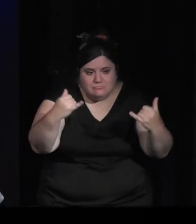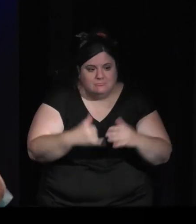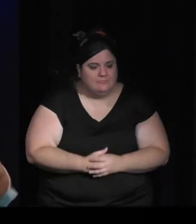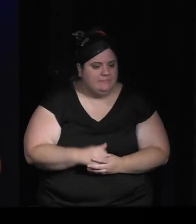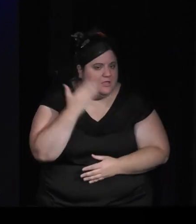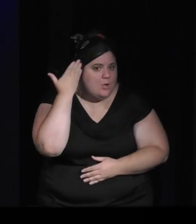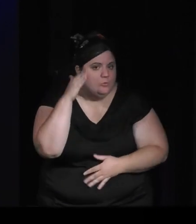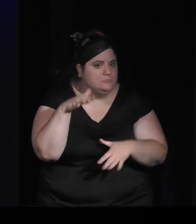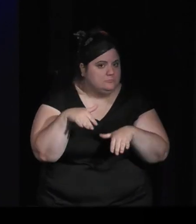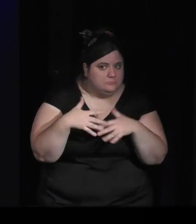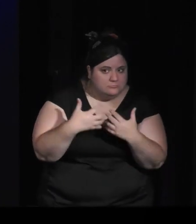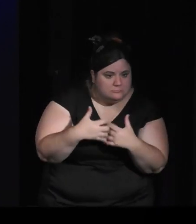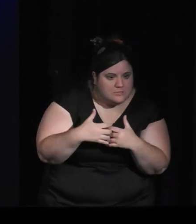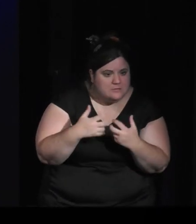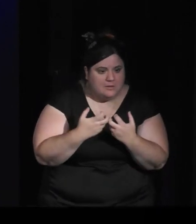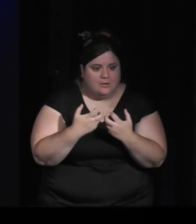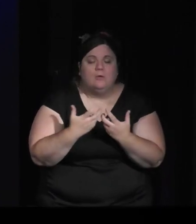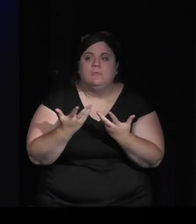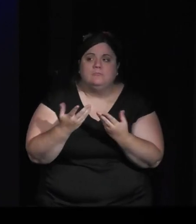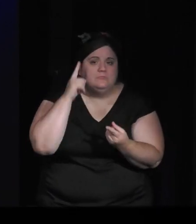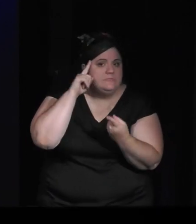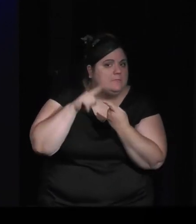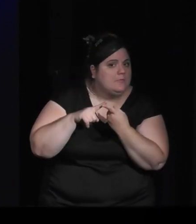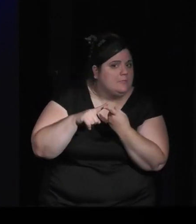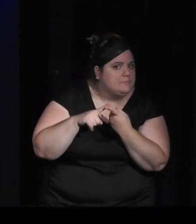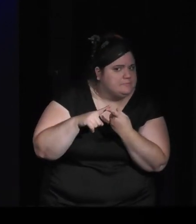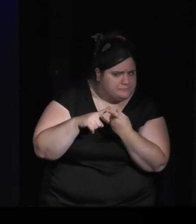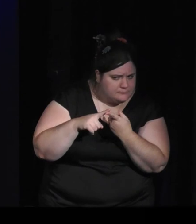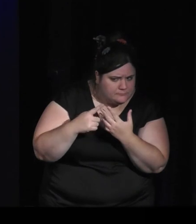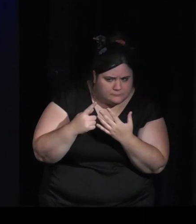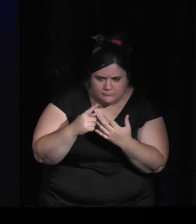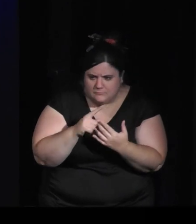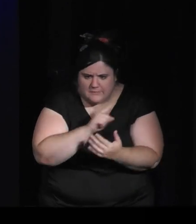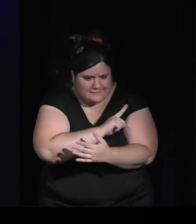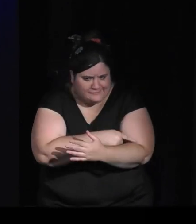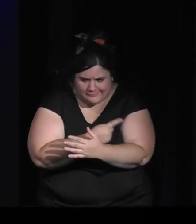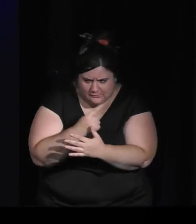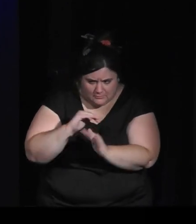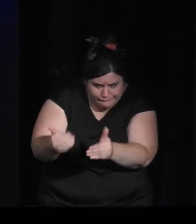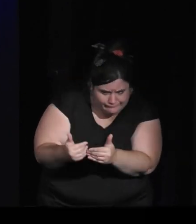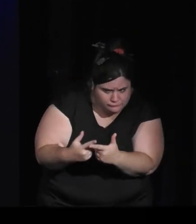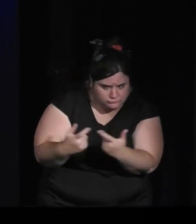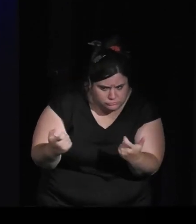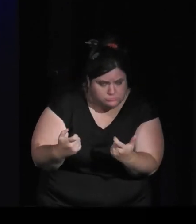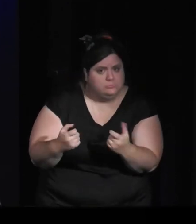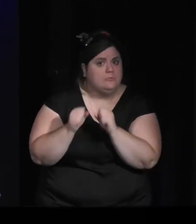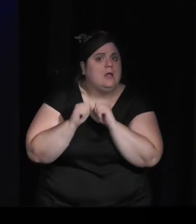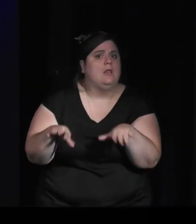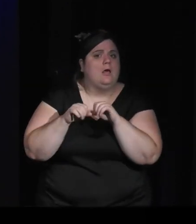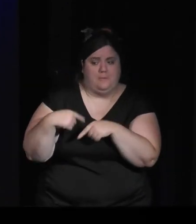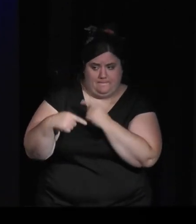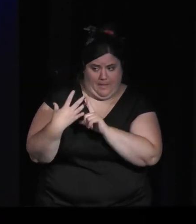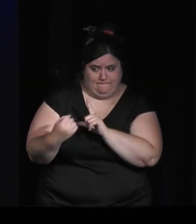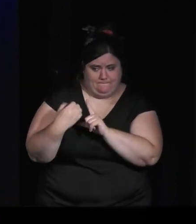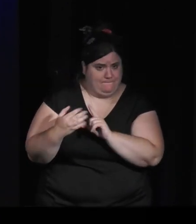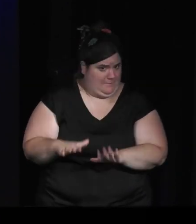anticipent l'arrêt de'énergie sur la console, par exemple, ce genre de choses. Bon, ça, c'est une imagination. Alors, peut-être, OK, low-tech,